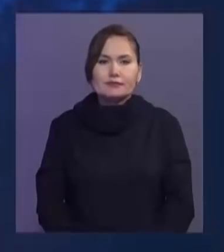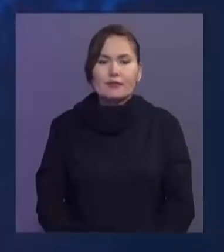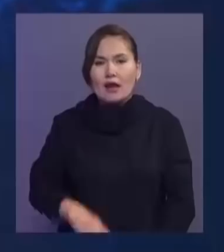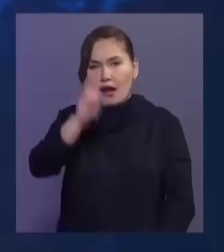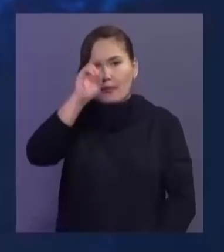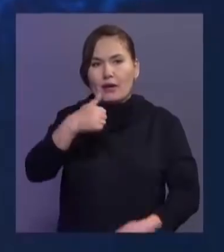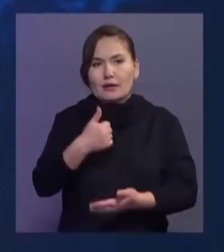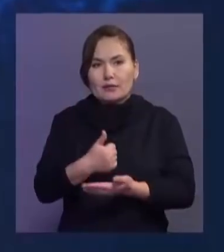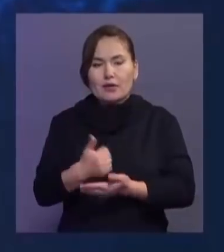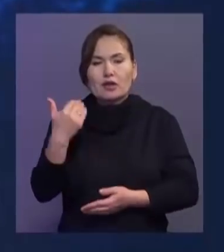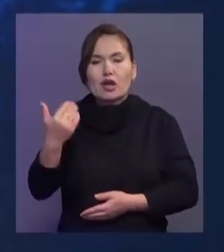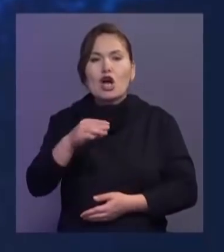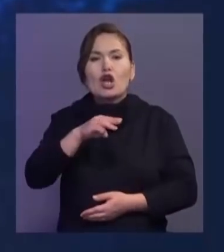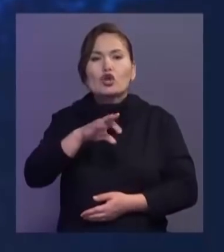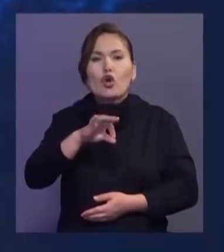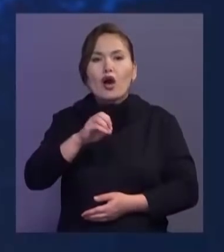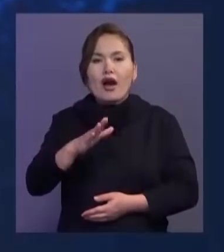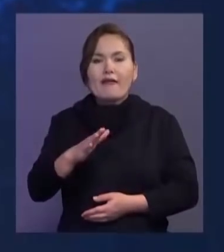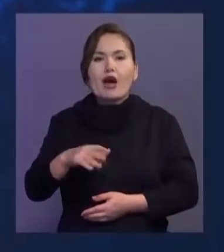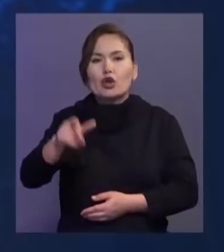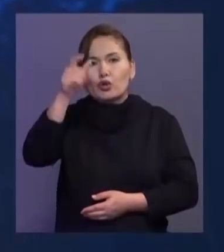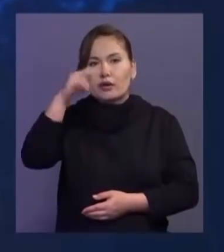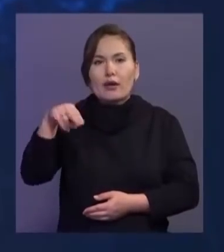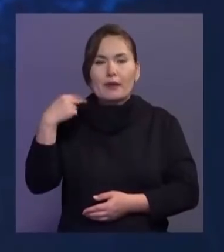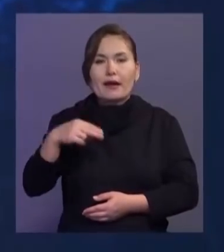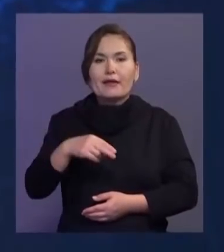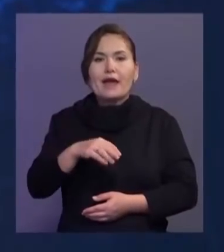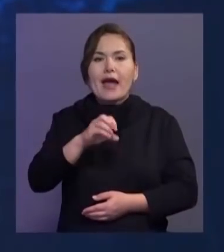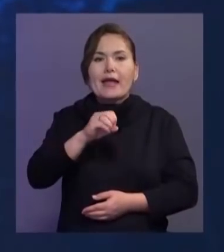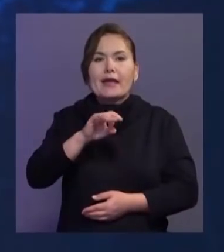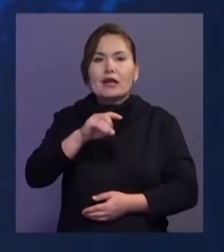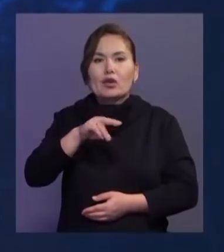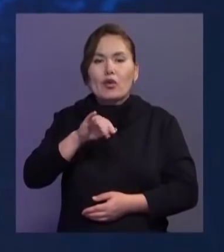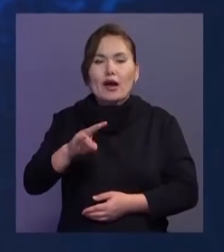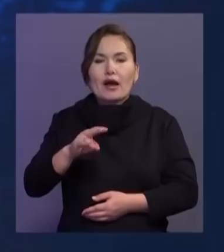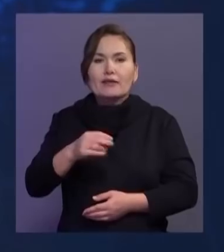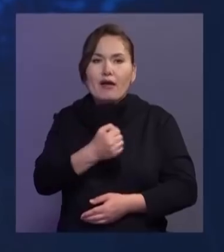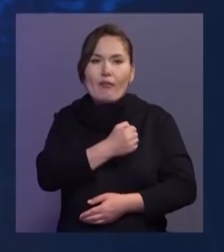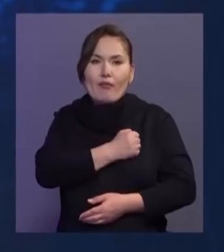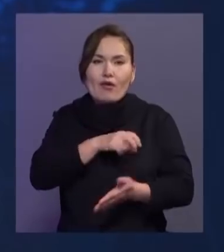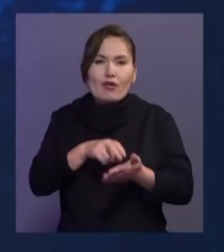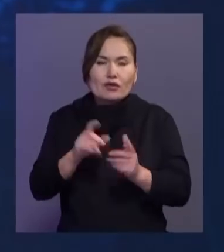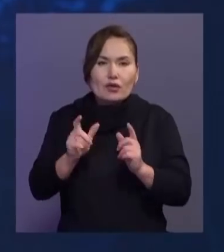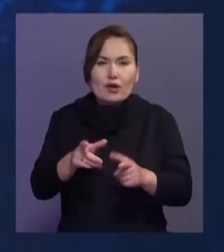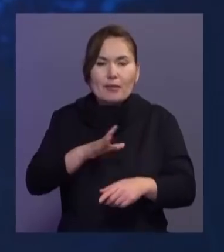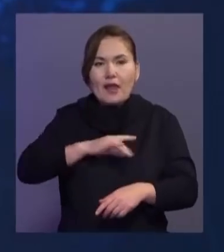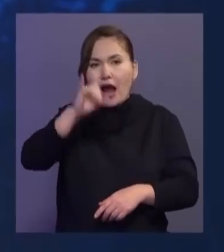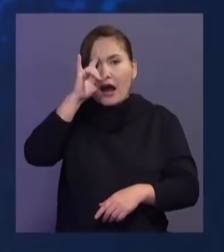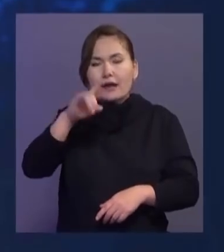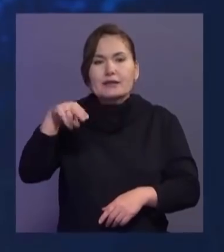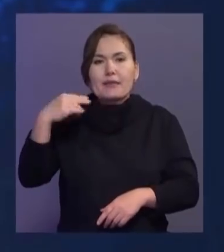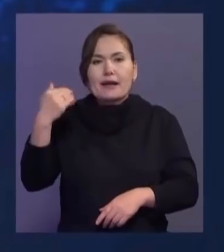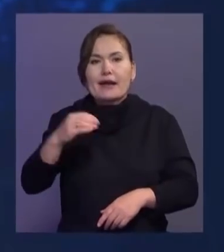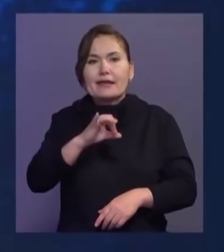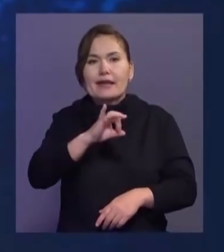Мемлекет башысы Қасымжы Мартуқаев Түркия президенті Режептай Бердоганға көңіл айту жедел қатын жолдады. Қазақстан президенті